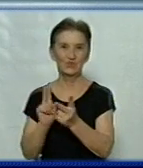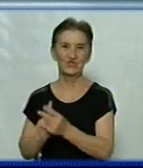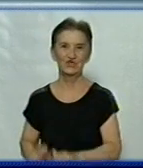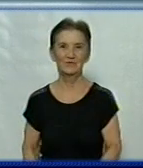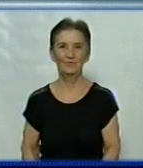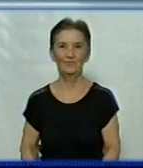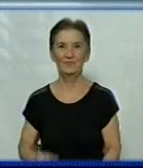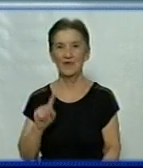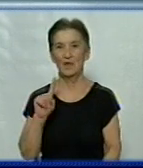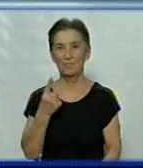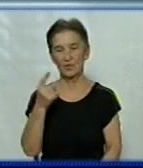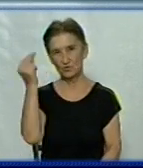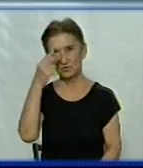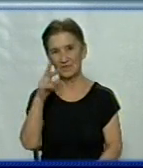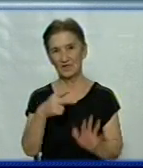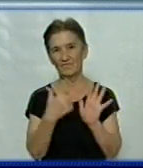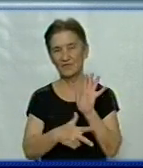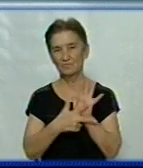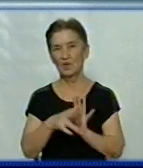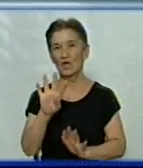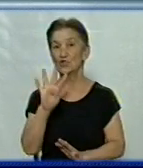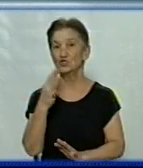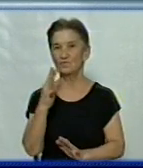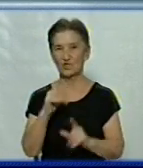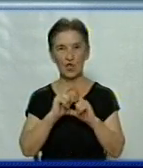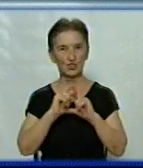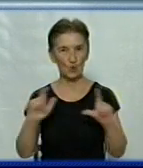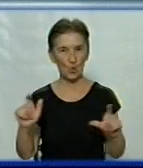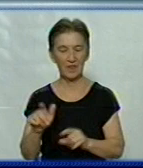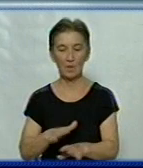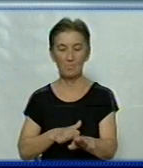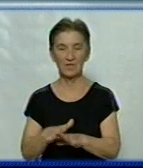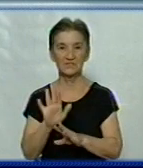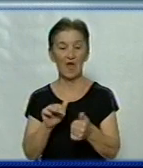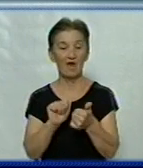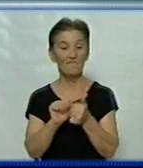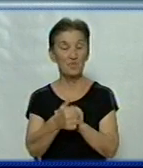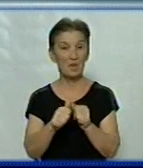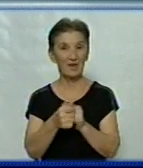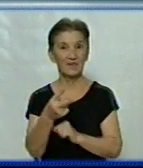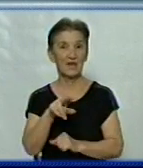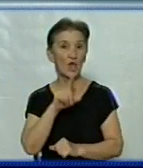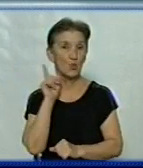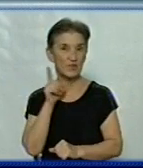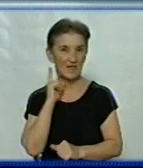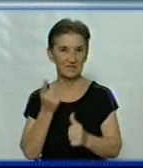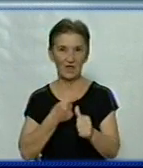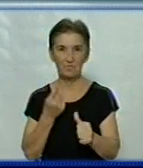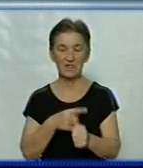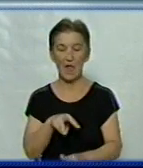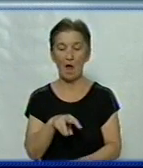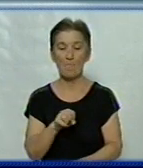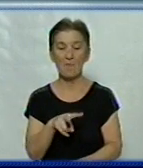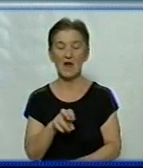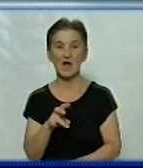Перший урок для 80 учнів 4-ї Кропивницької школи провели в бібліотеці для юнацтва імені Євгена Меленюка. Про це